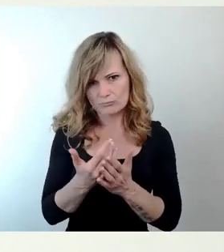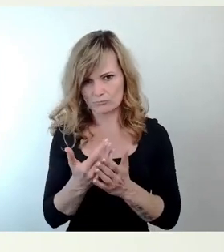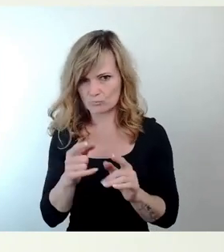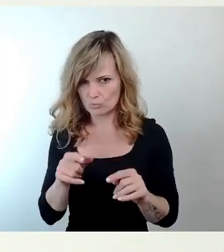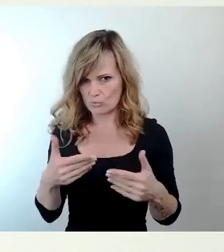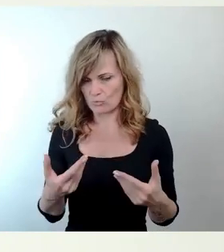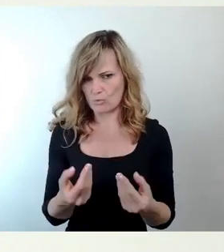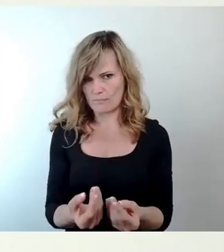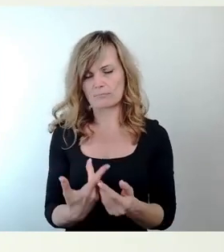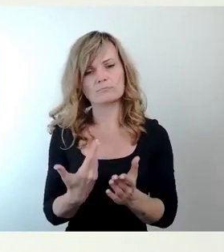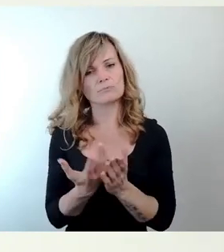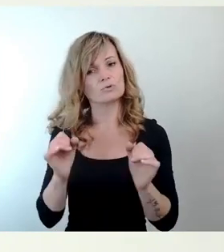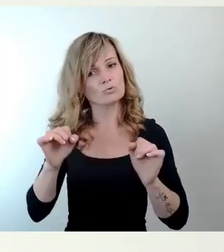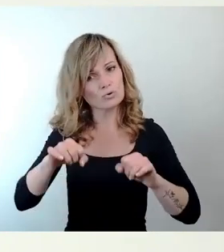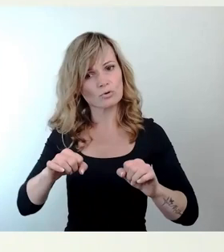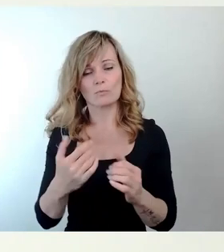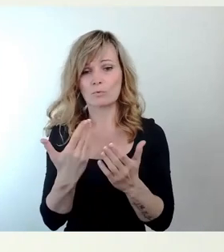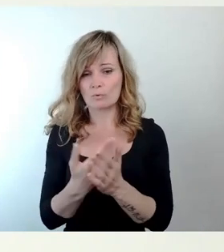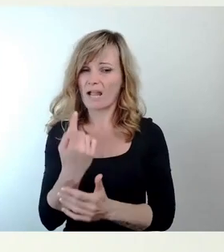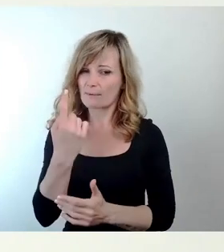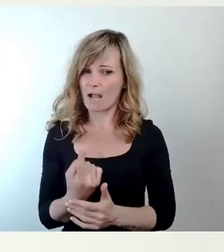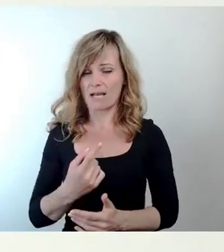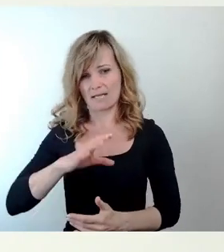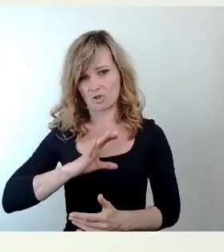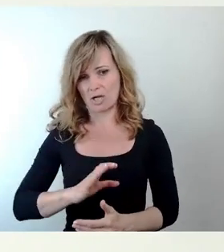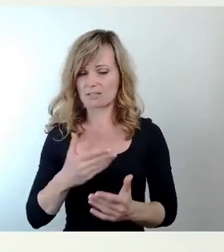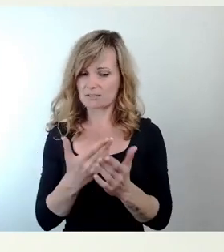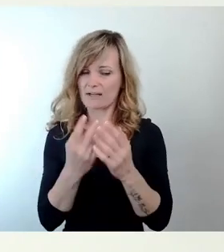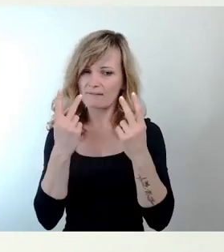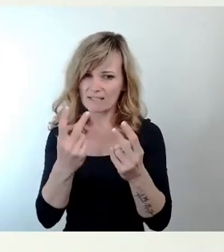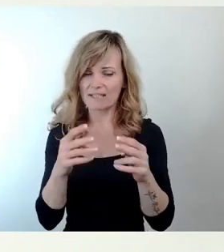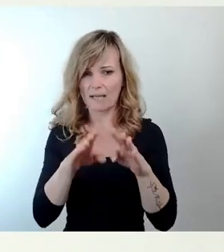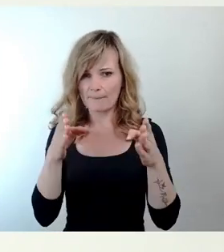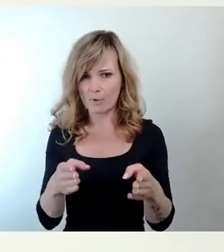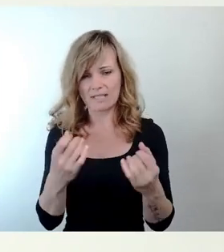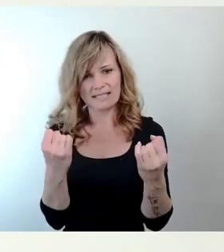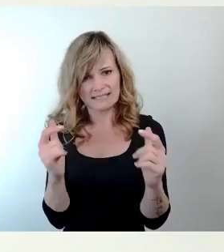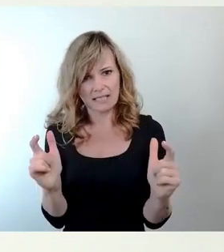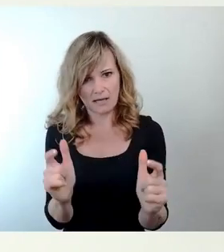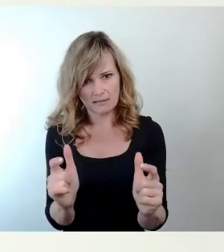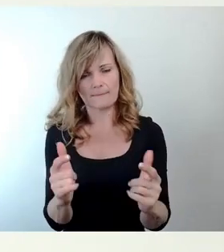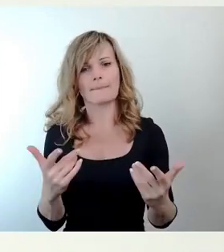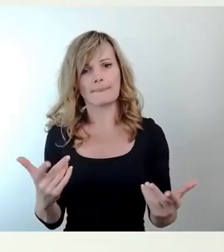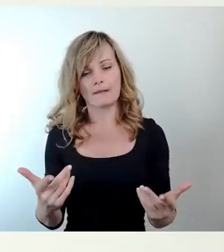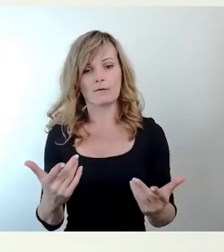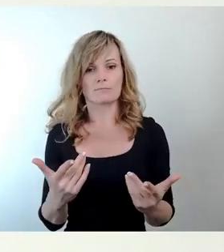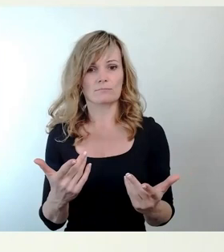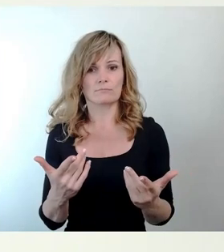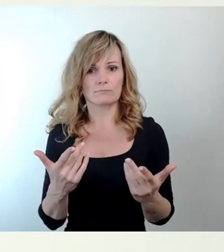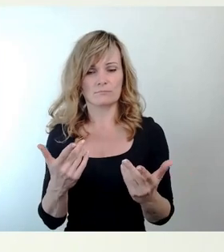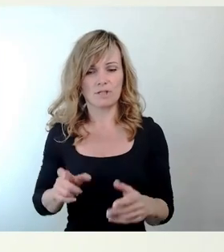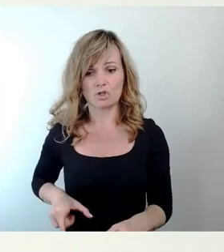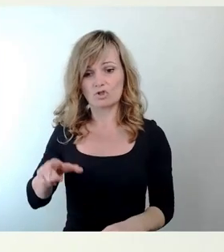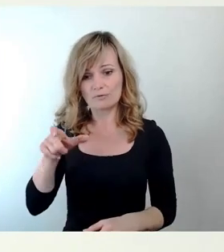einmalige Chance haben, dieses wichtige Gebäude zu sichern. Und wir haben hier eben auch mit der Spende der Familie